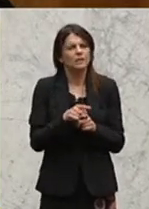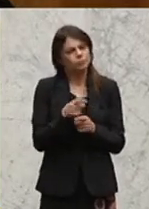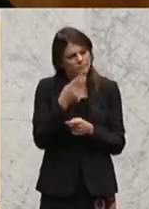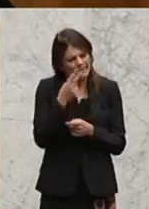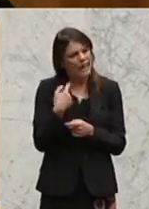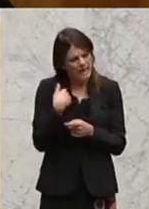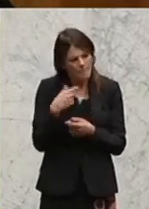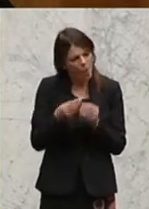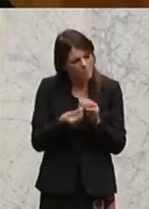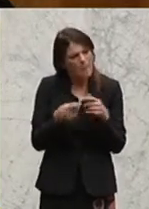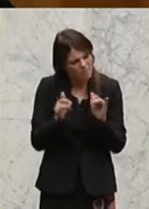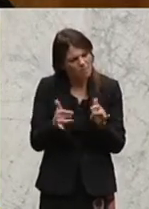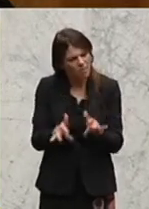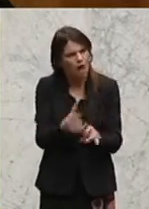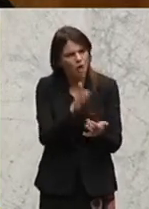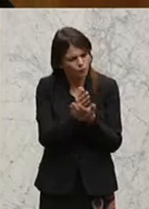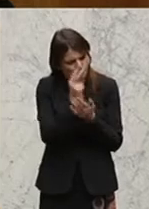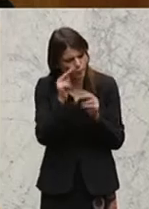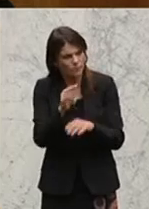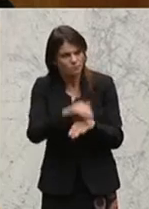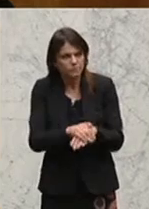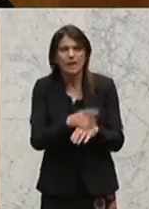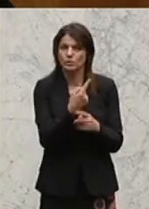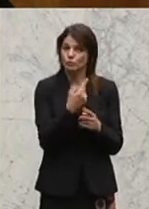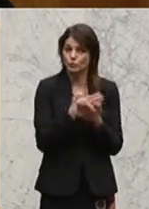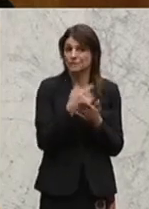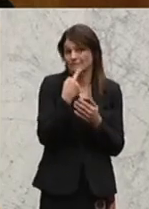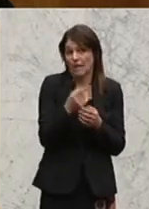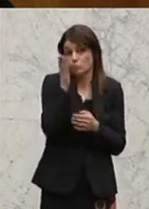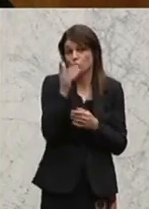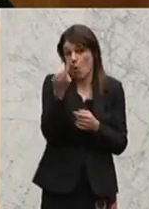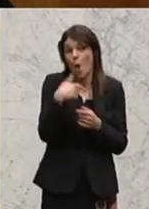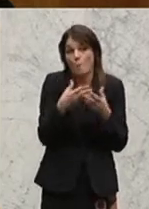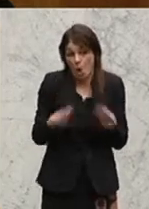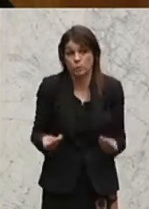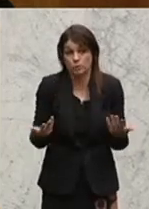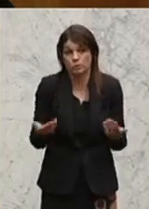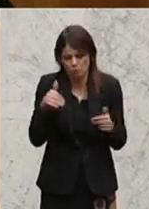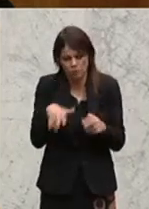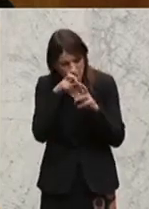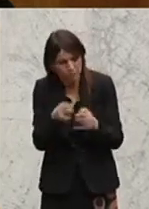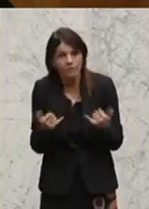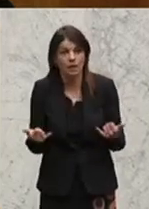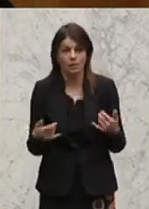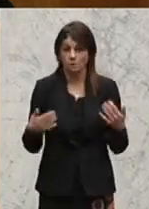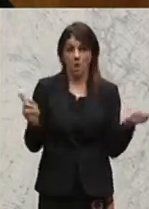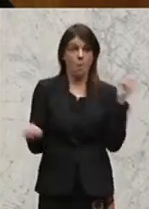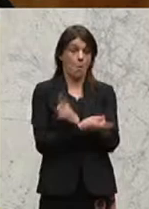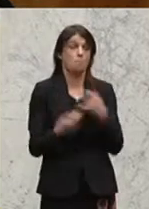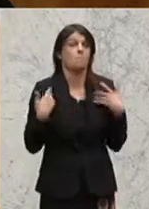signalisiert hat, auch angekündigt hat, dass an Lösungen gearbeitet wird. Wenn ich mir aber dann